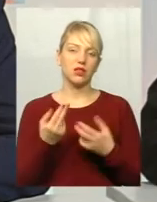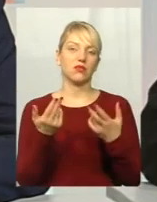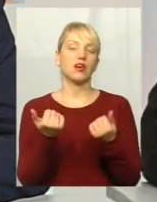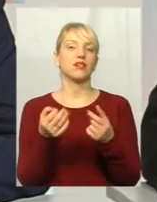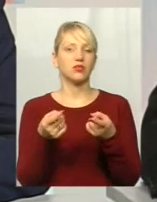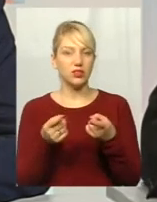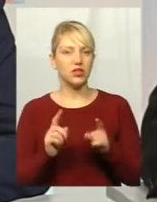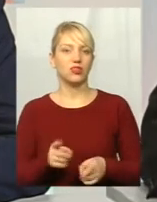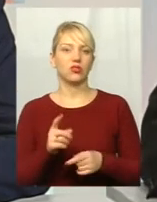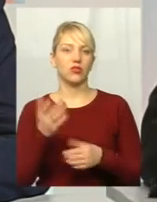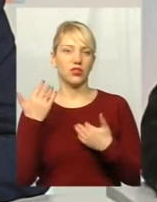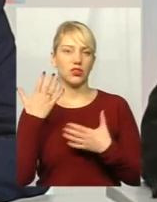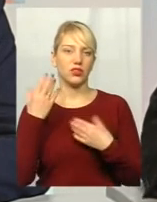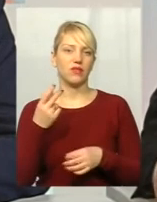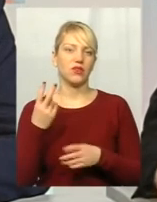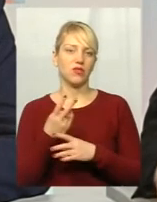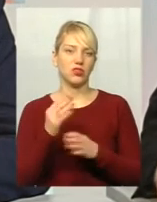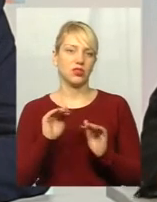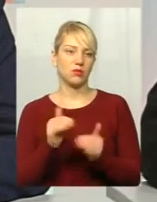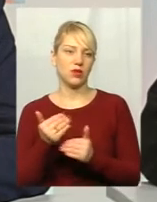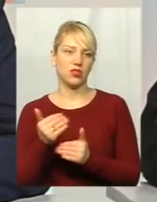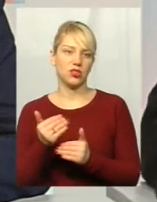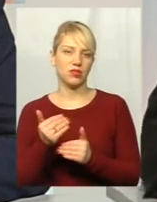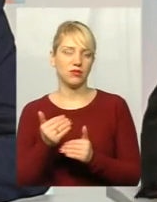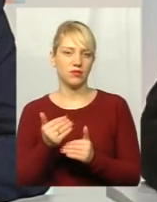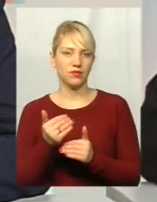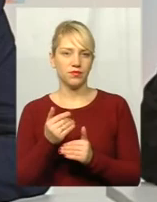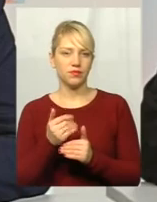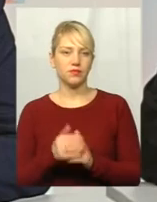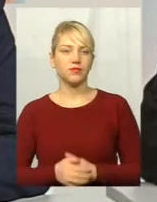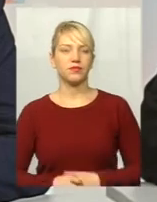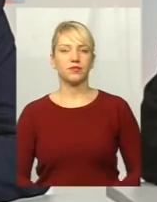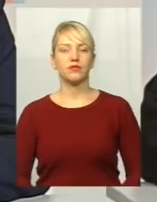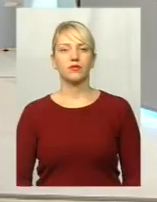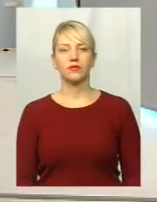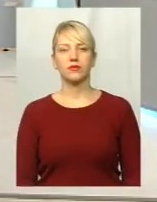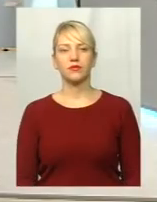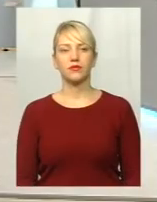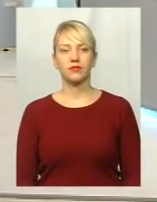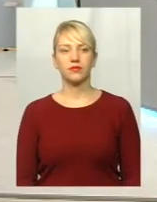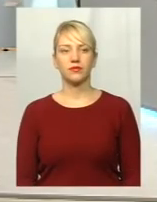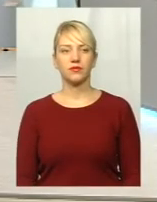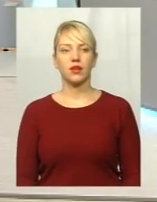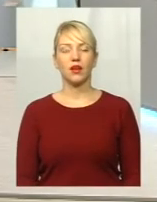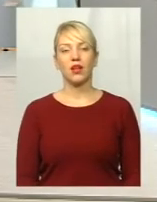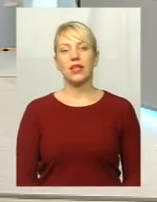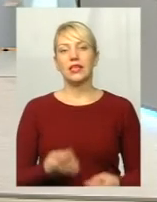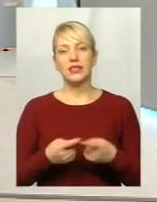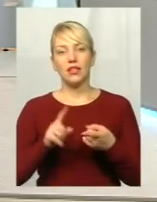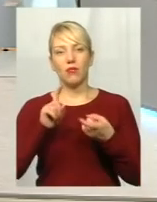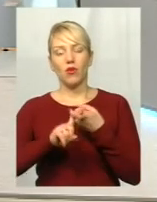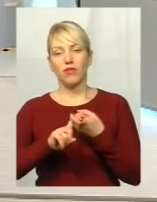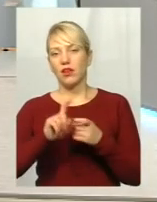вдвічі зменшилися кількість транспортних засобів на ліні, але це пов'язано